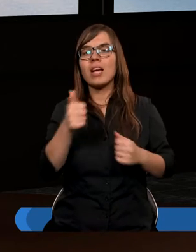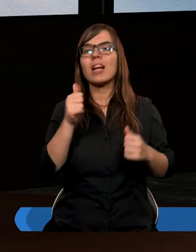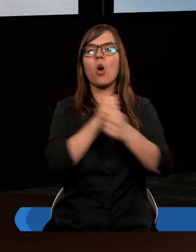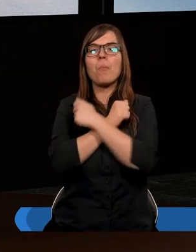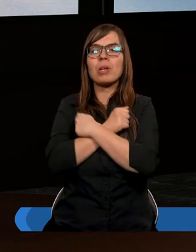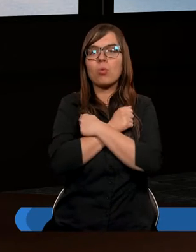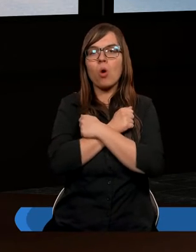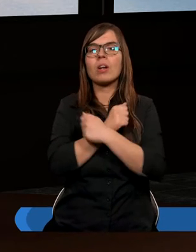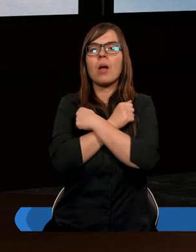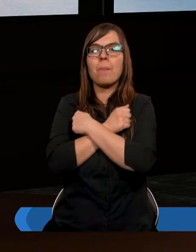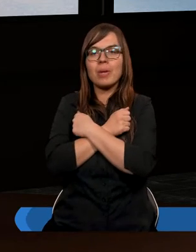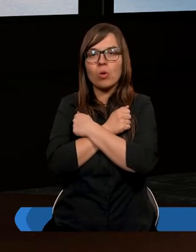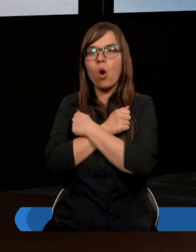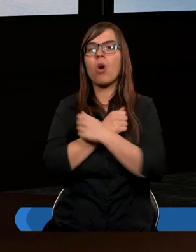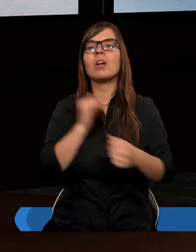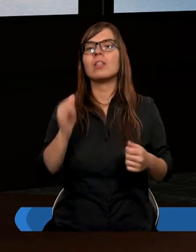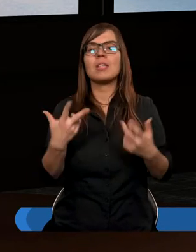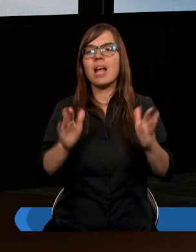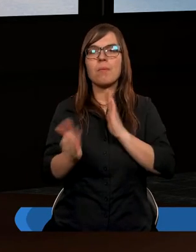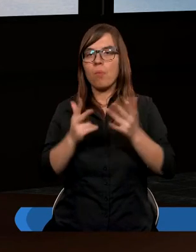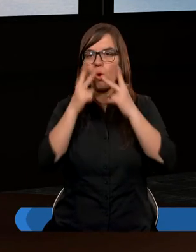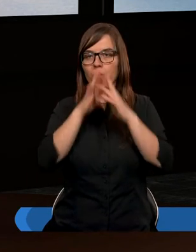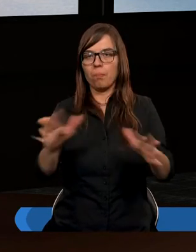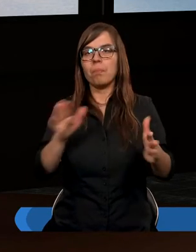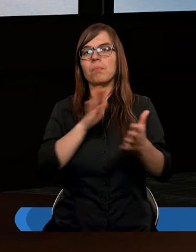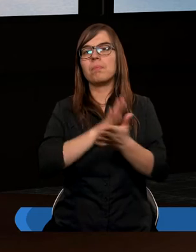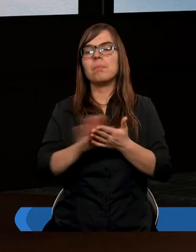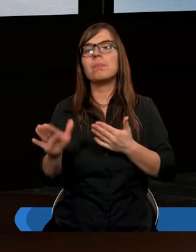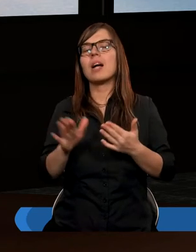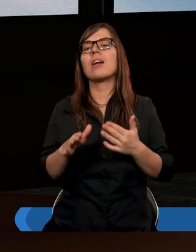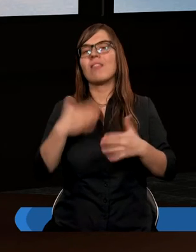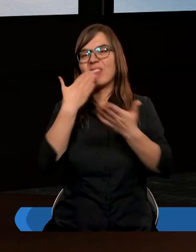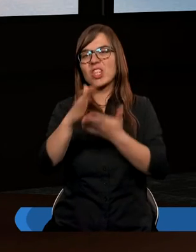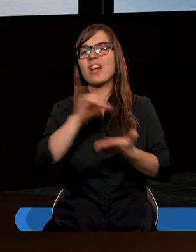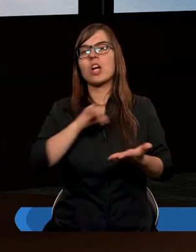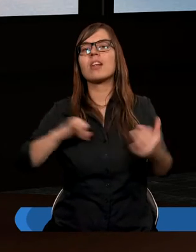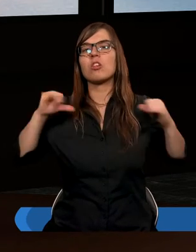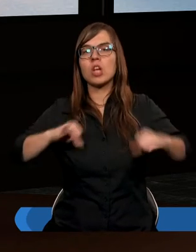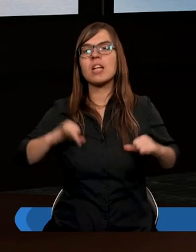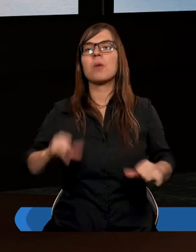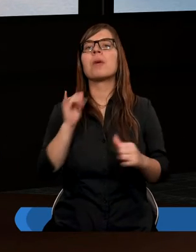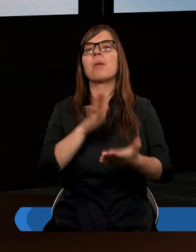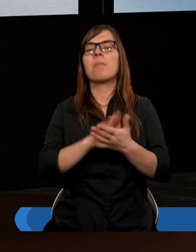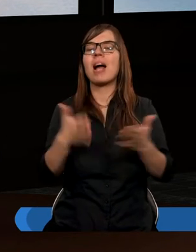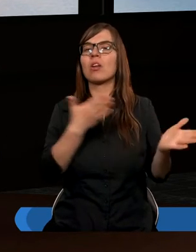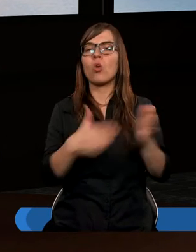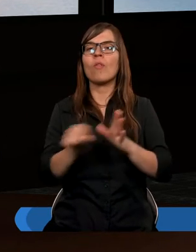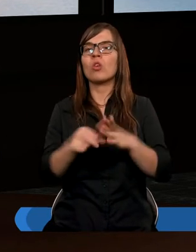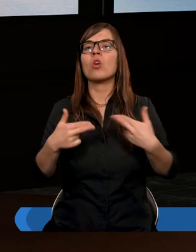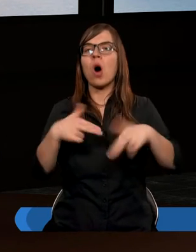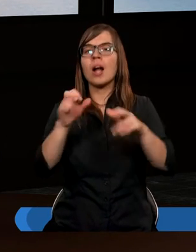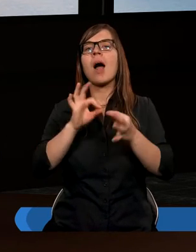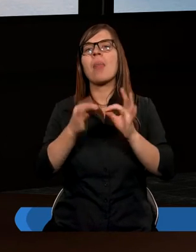miłości miłości nie sposób okazywać bez wyrzeczenia się siebie i bez gotowości do oddania